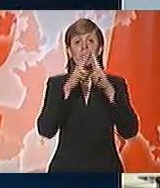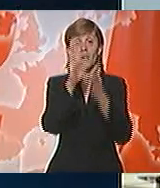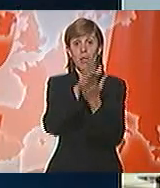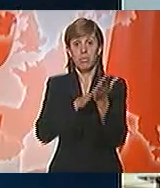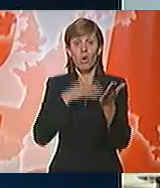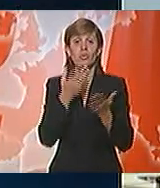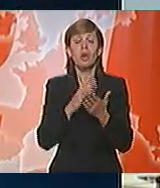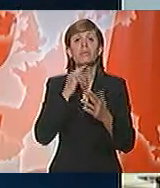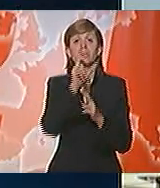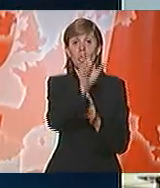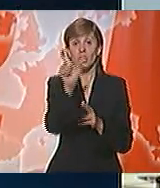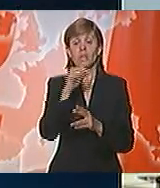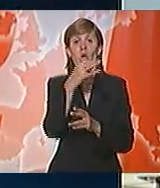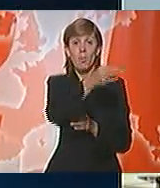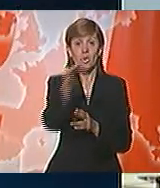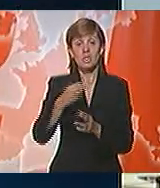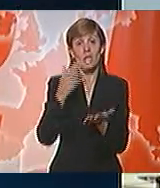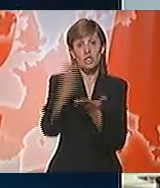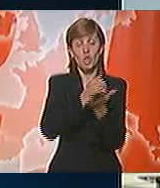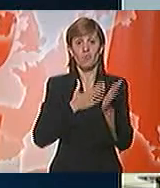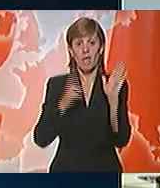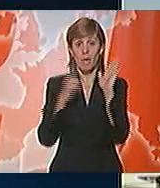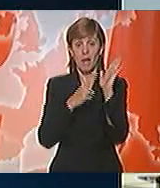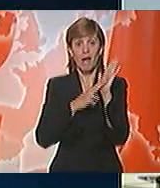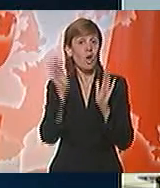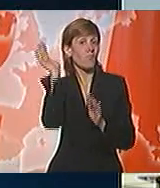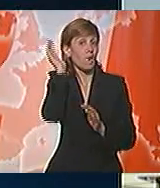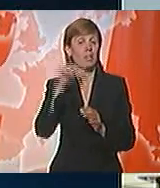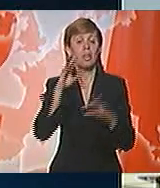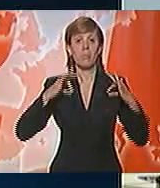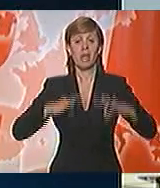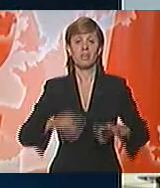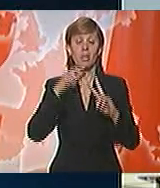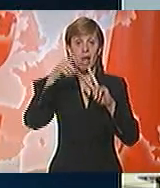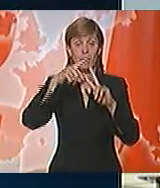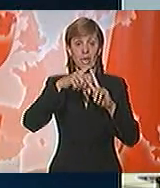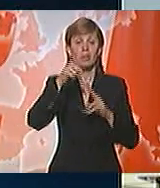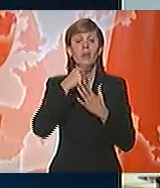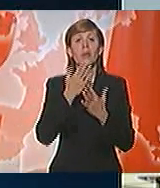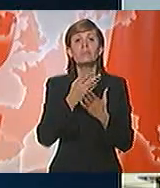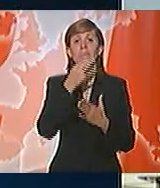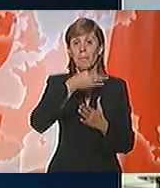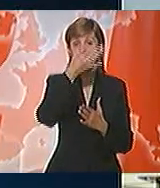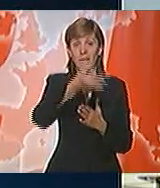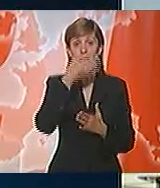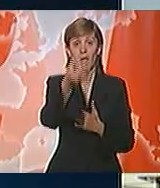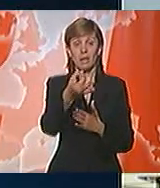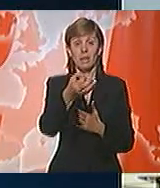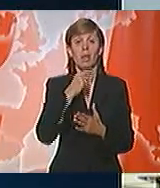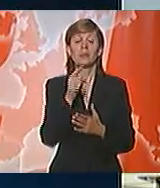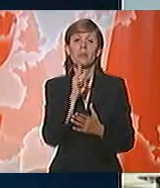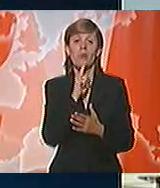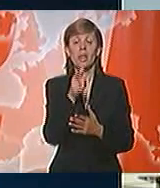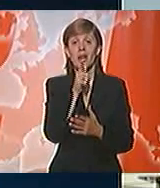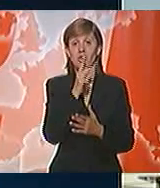standardno, poslanici opoziciji iskoristili su svoje pravo da vladi i predsjednici parlamenta postave pitanja za koja